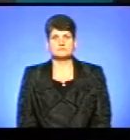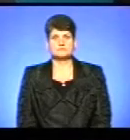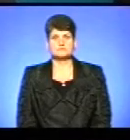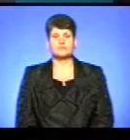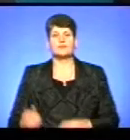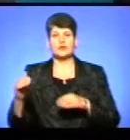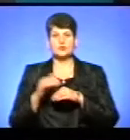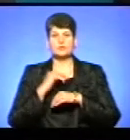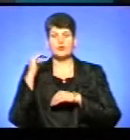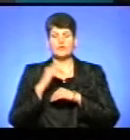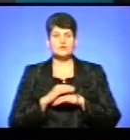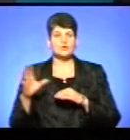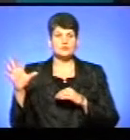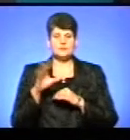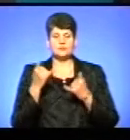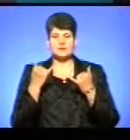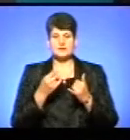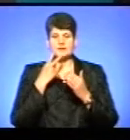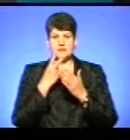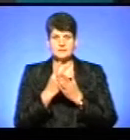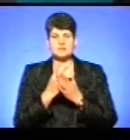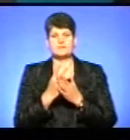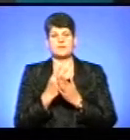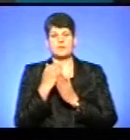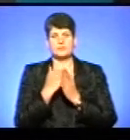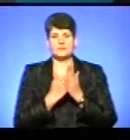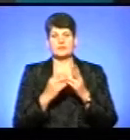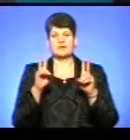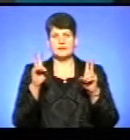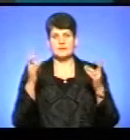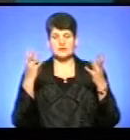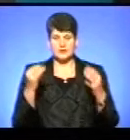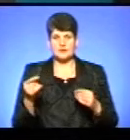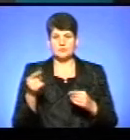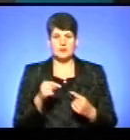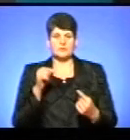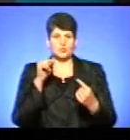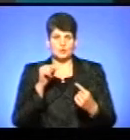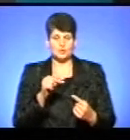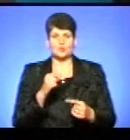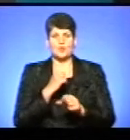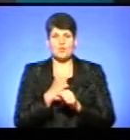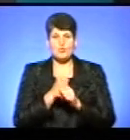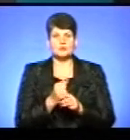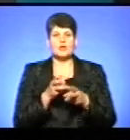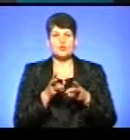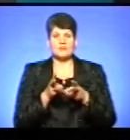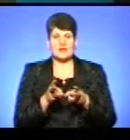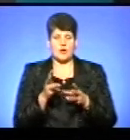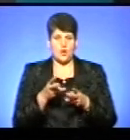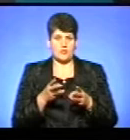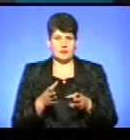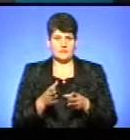Доброго вечора усім, хто зараз з нами. В ефірі програма «Тема дня». Тернополяни протестують щодо роботи торфяних котелень.